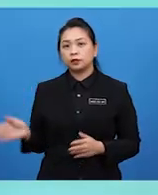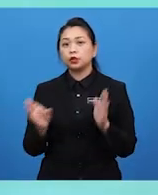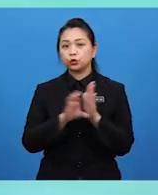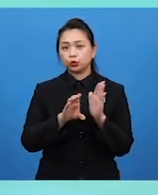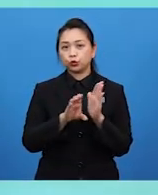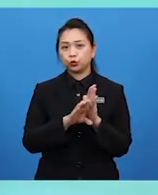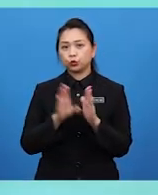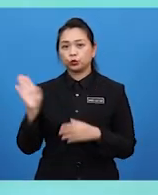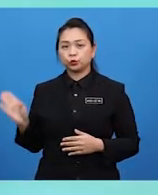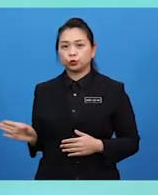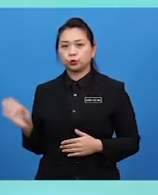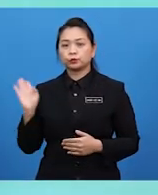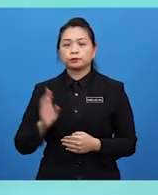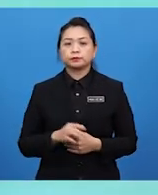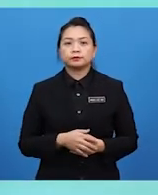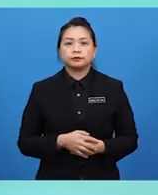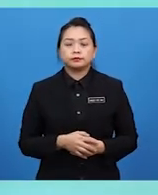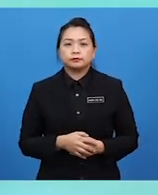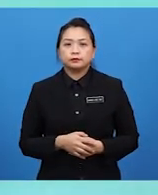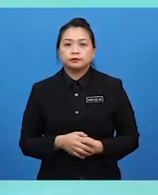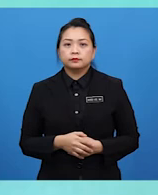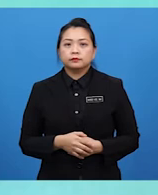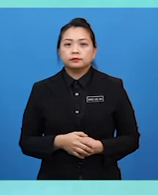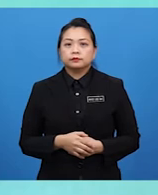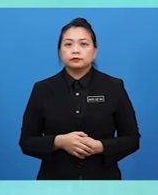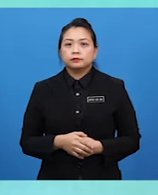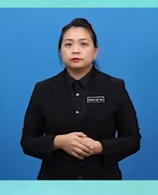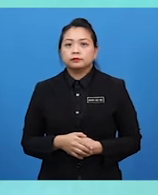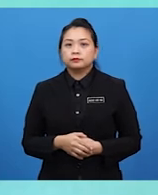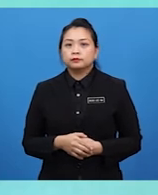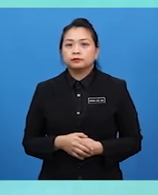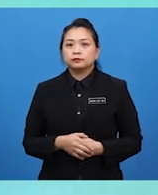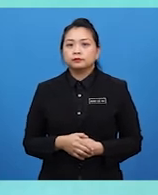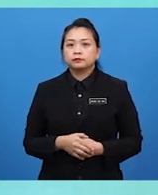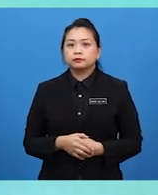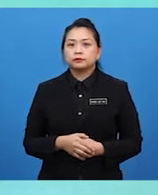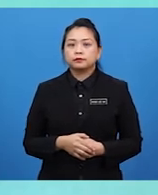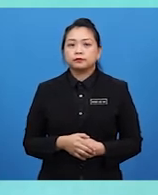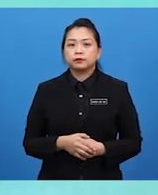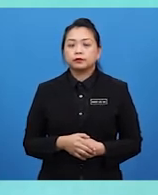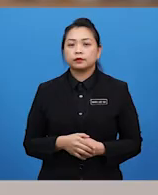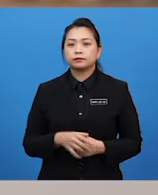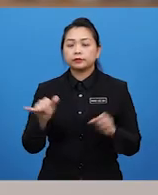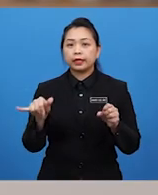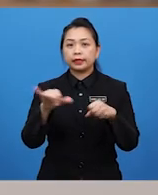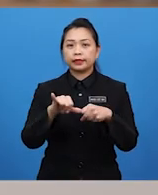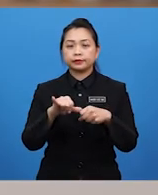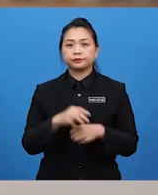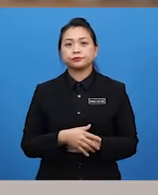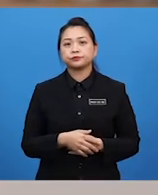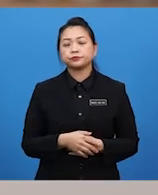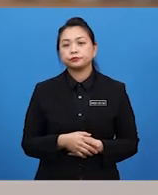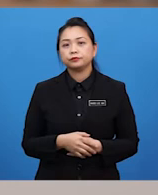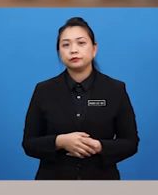semangat bumi, air dan udara. Ya, Karya Patrick Ngkaon. Betul tak ya? Betul, Cikgu Doys. Jadi, Cikgu Arif,